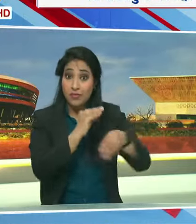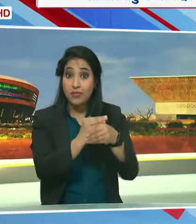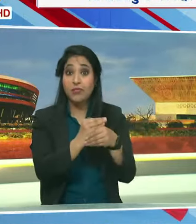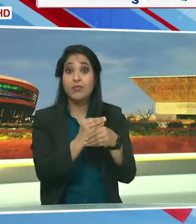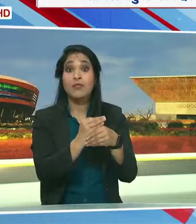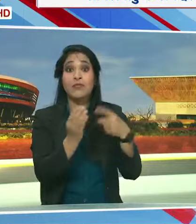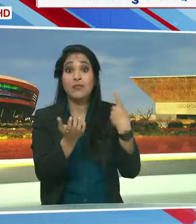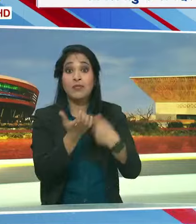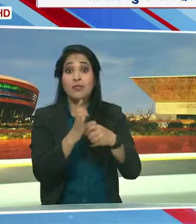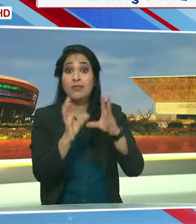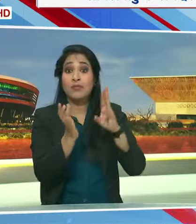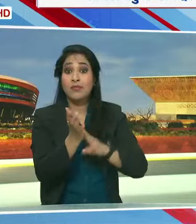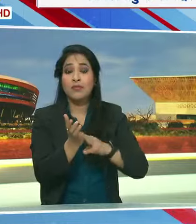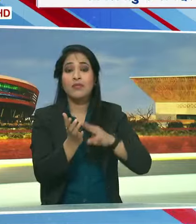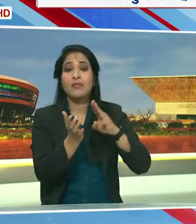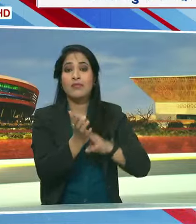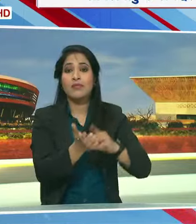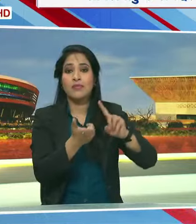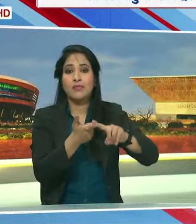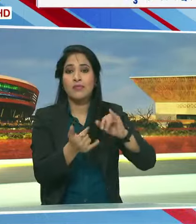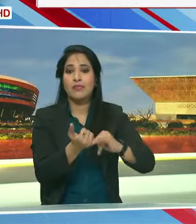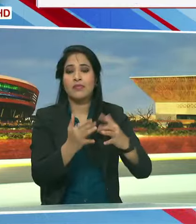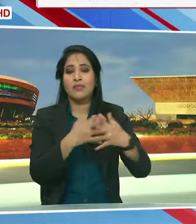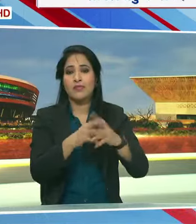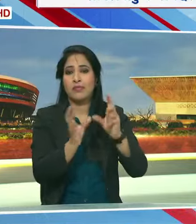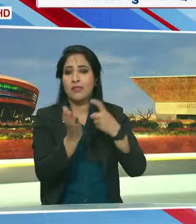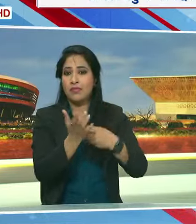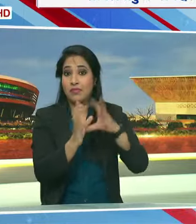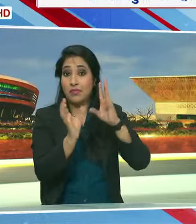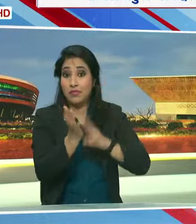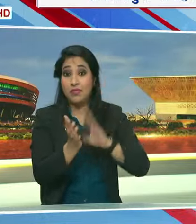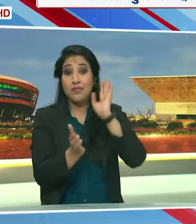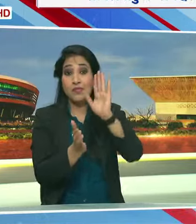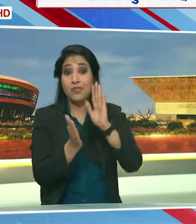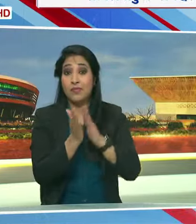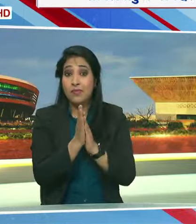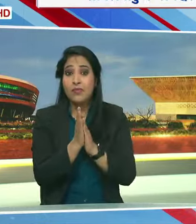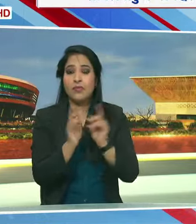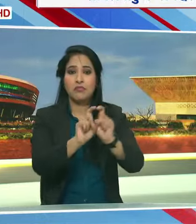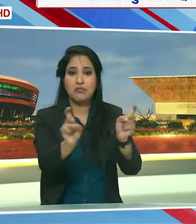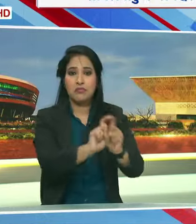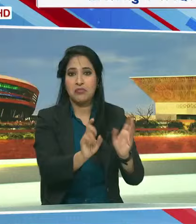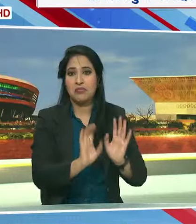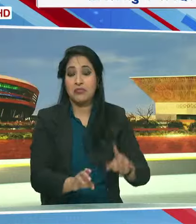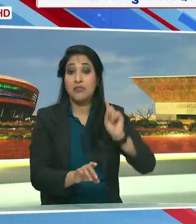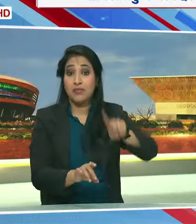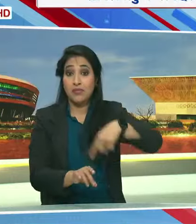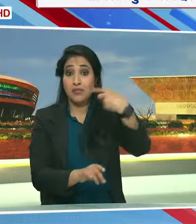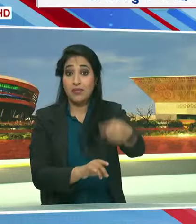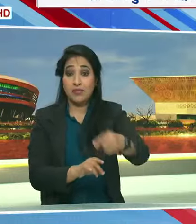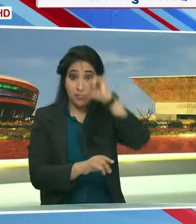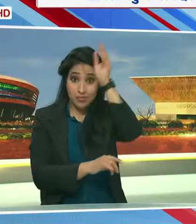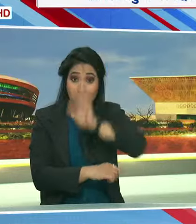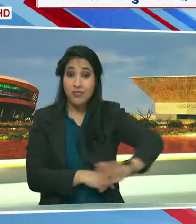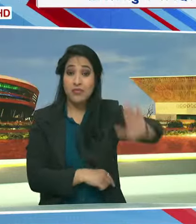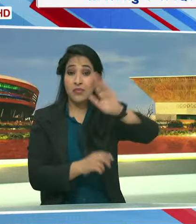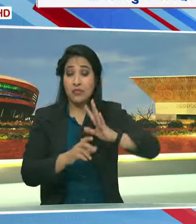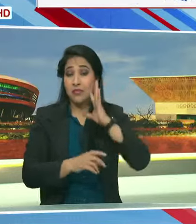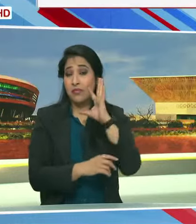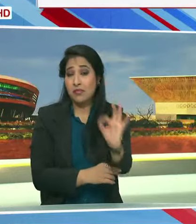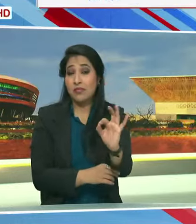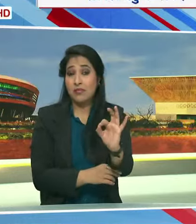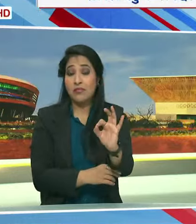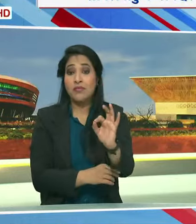में रामेश्वरम राम मंदिर की सफाई भी की गई कल भारत के सबसे